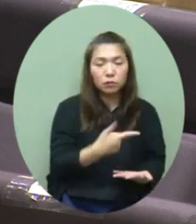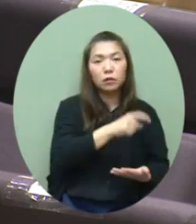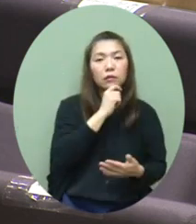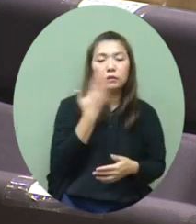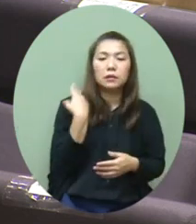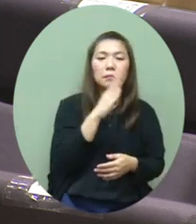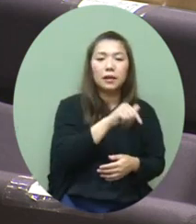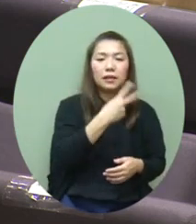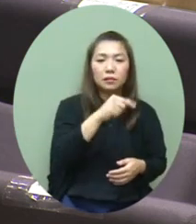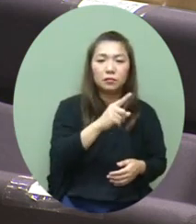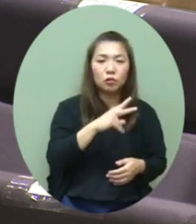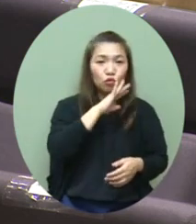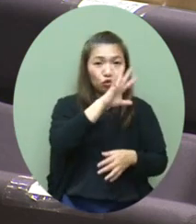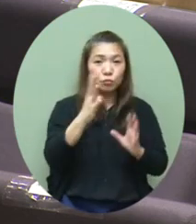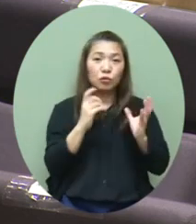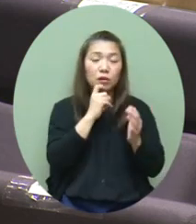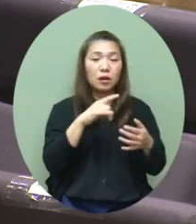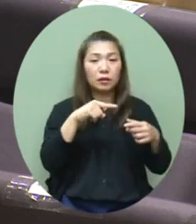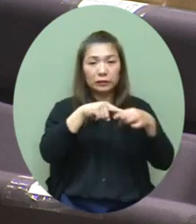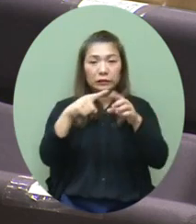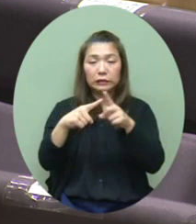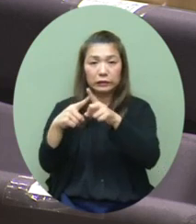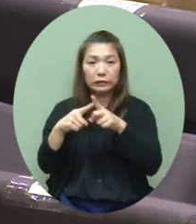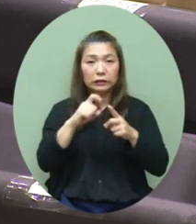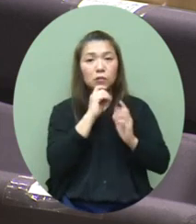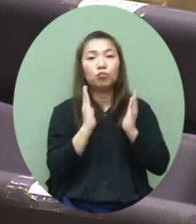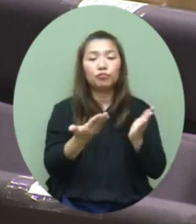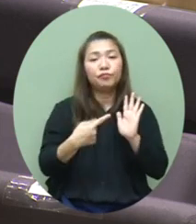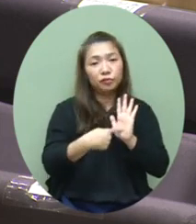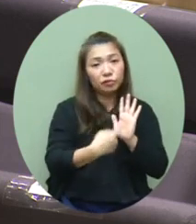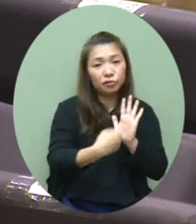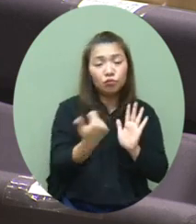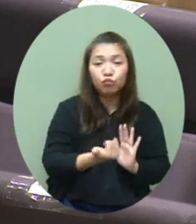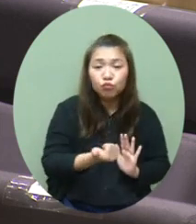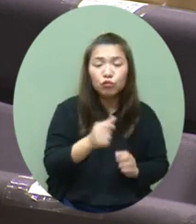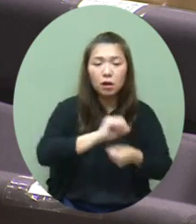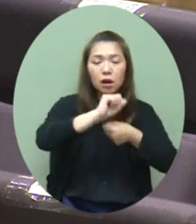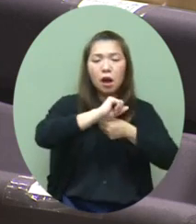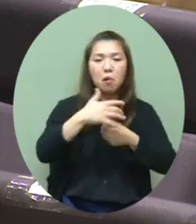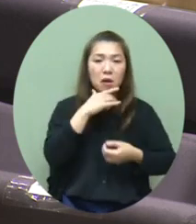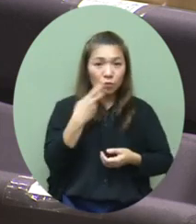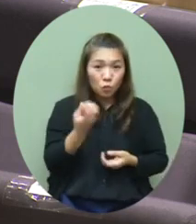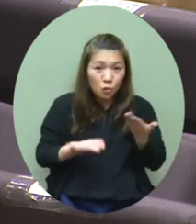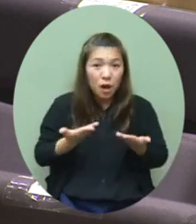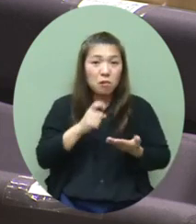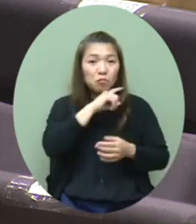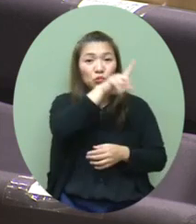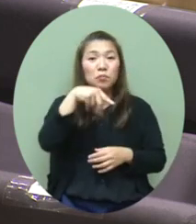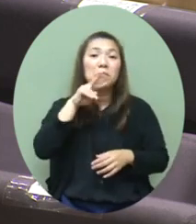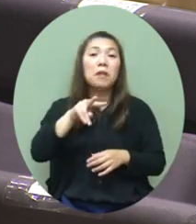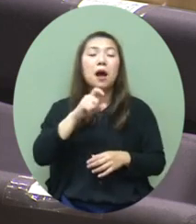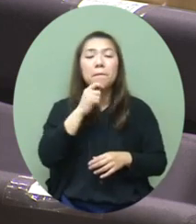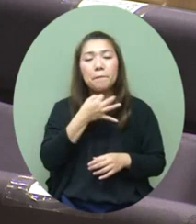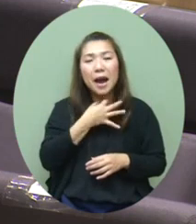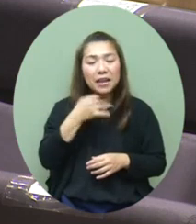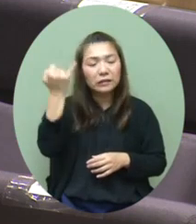BA.2.2令到群體免疫多了還是大部份個案未浮免所以有這個情況呢還有現在見